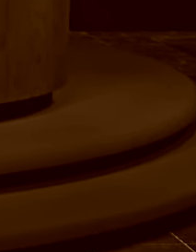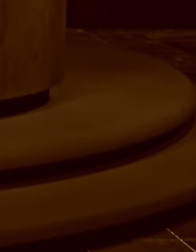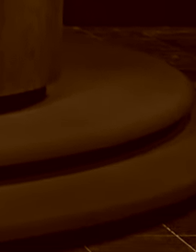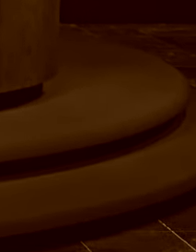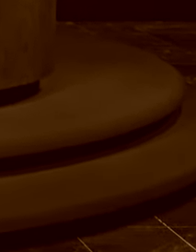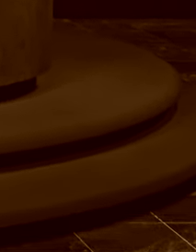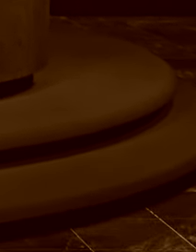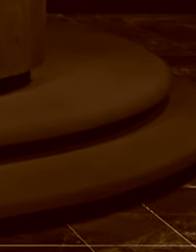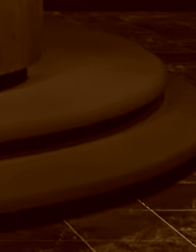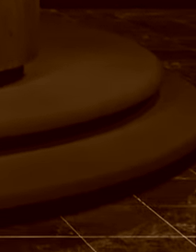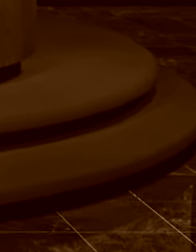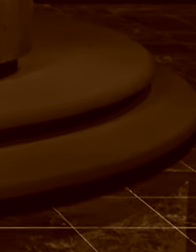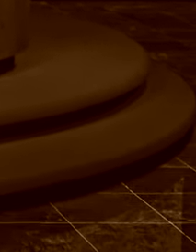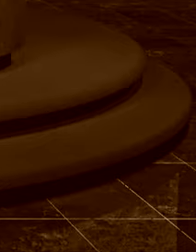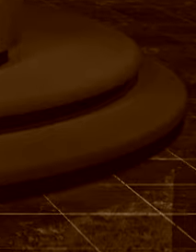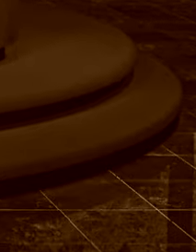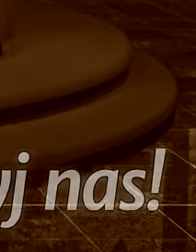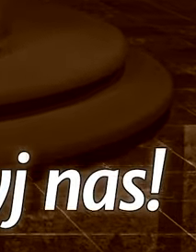Dzień dobry.